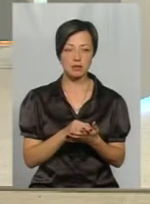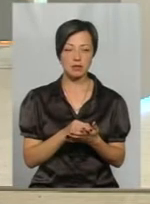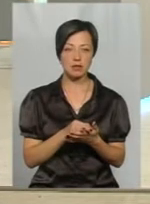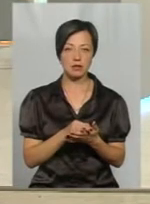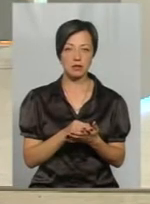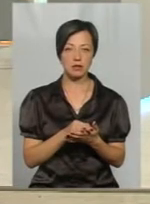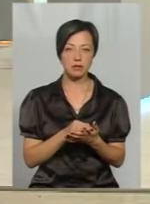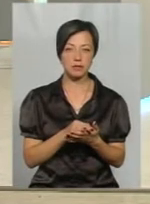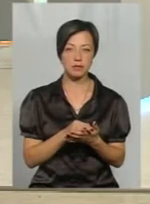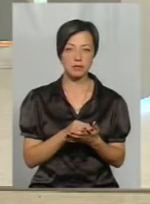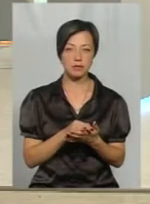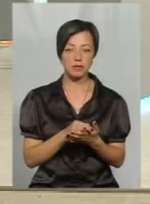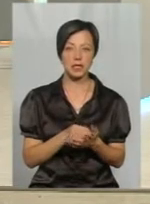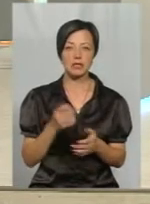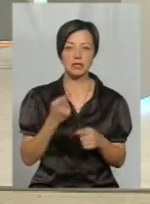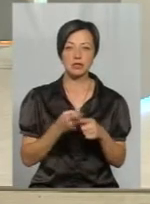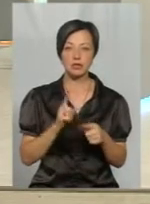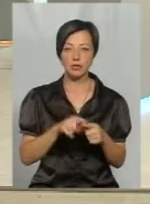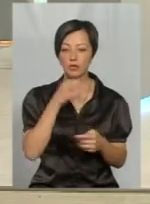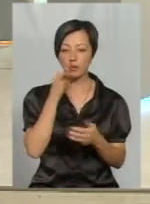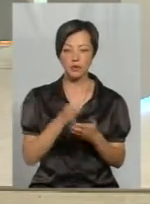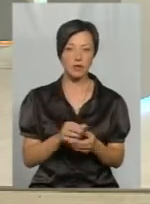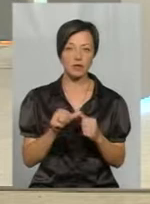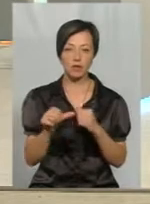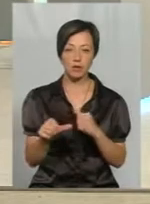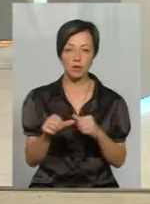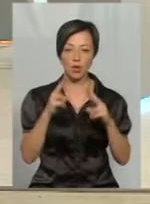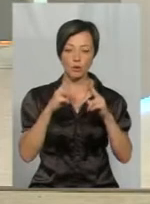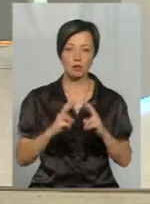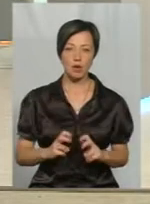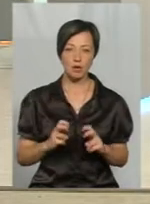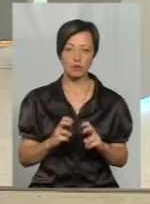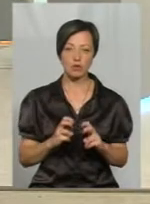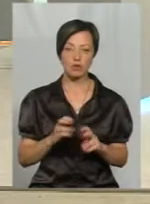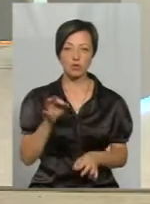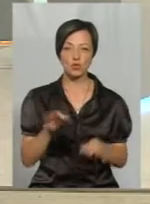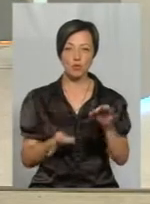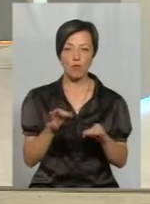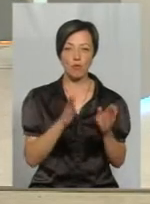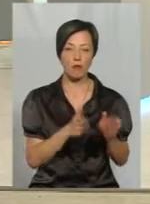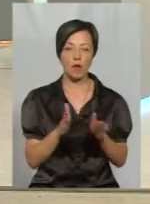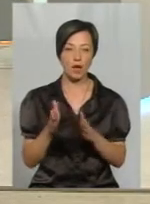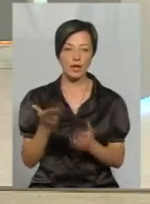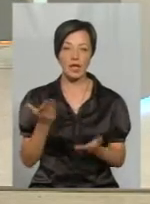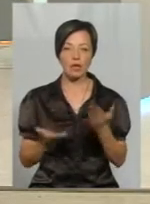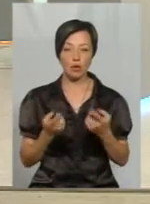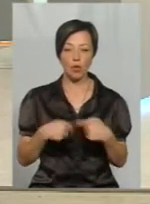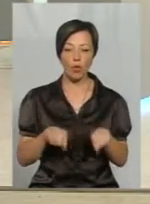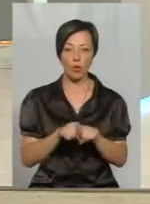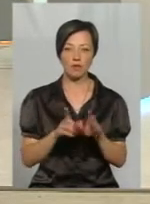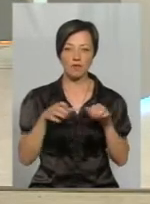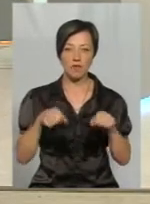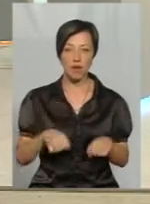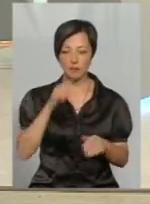І за цю відповідальність виключно розбирається в судовому порядку. Якщо органи будуть,